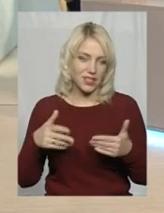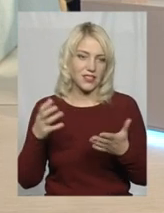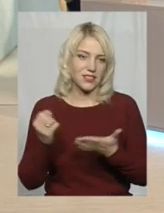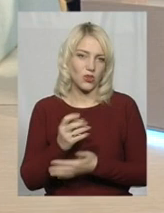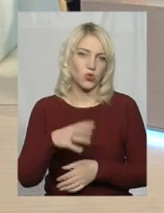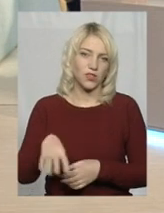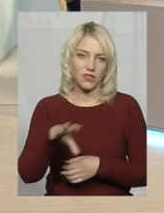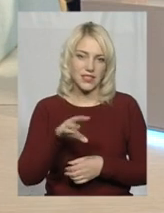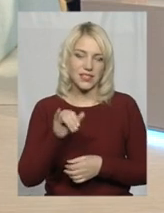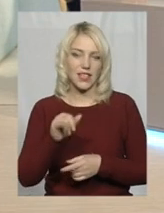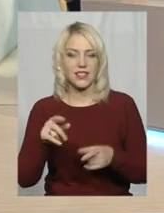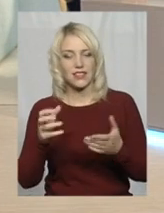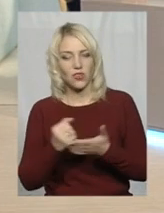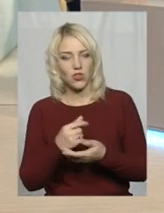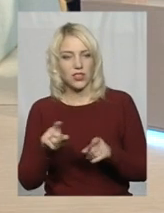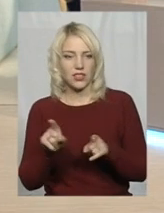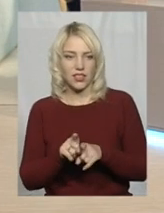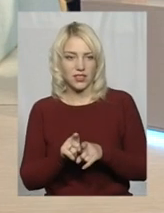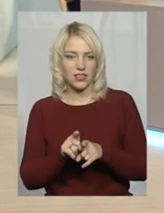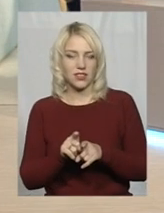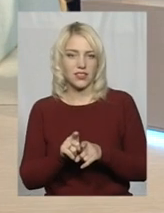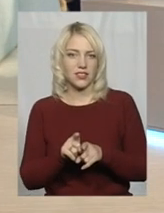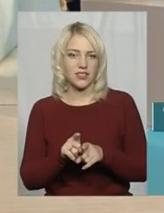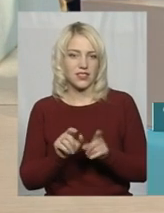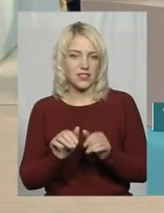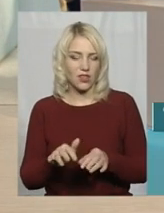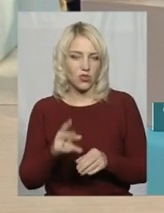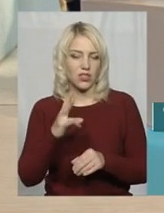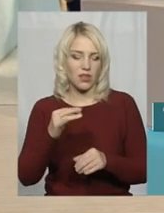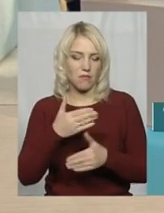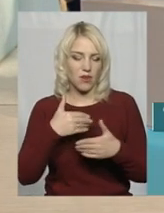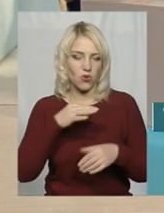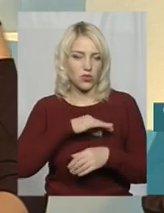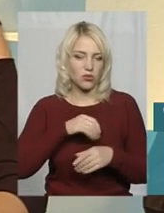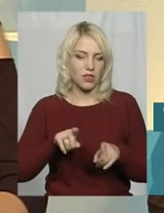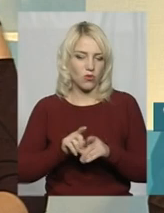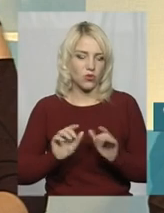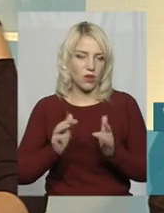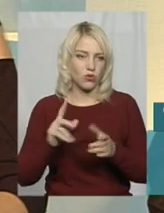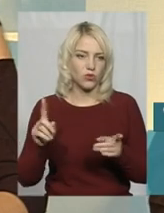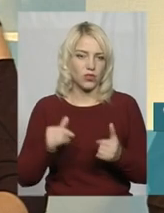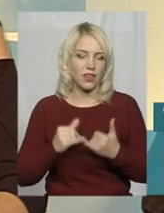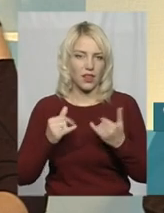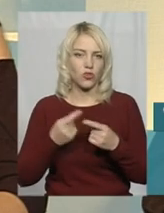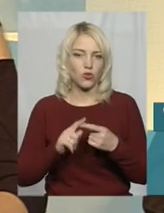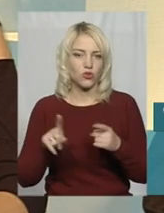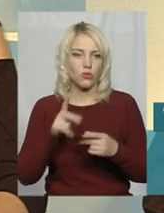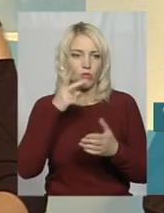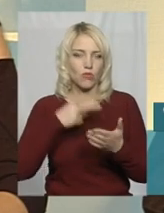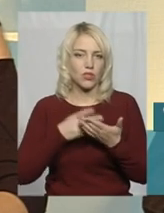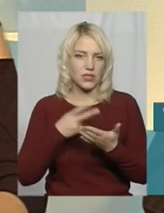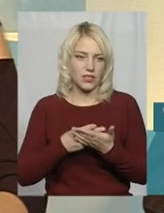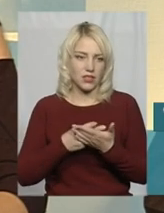знаходять. І такі от подібні забави, водночас ми користуємося цією нагодою для того, щоб показати